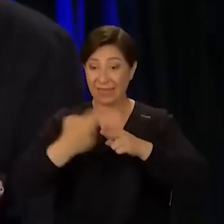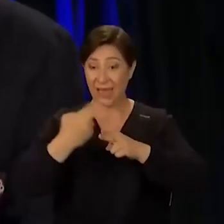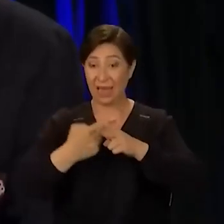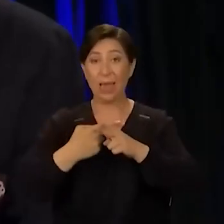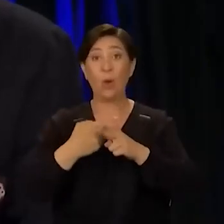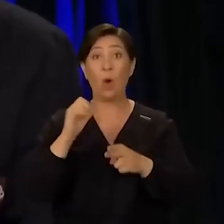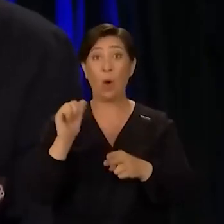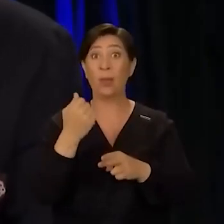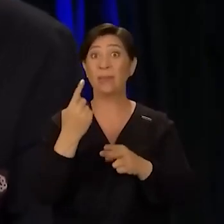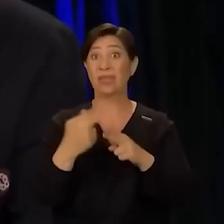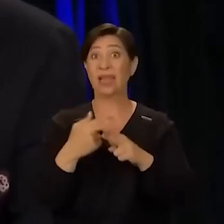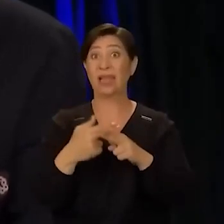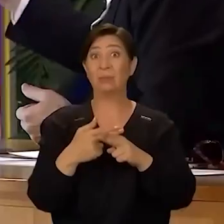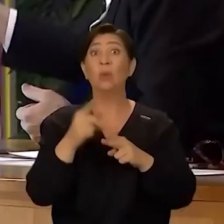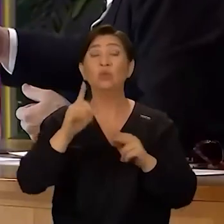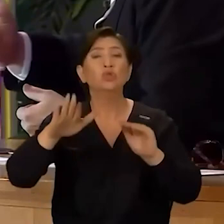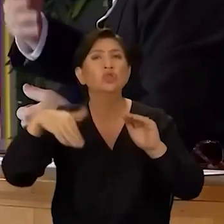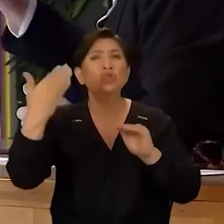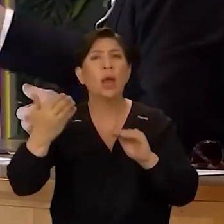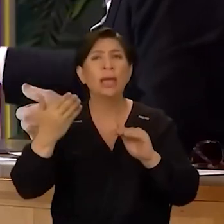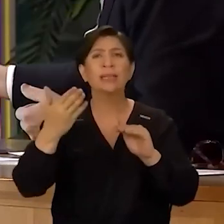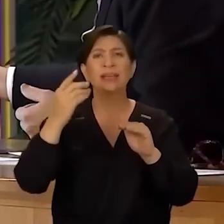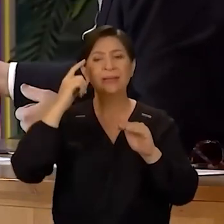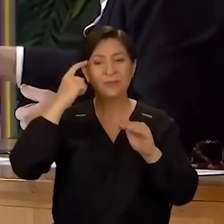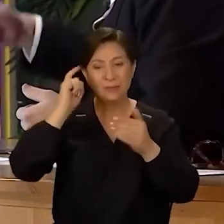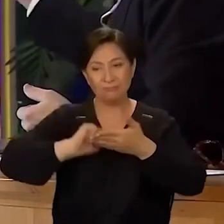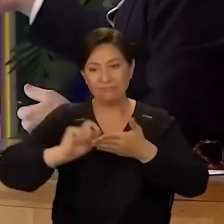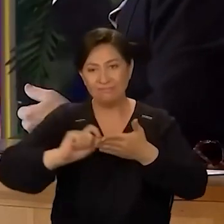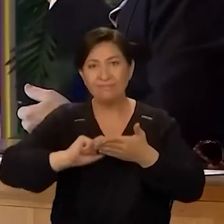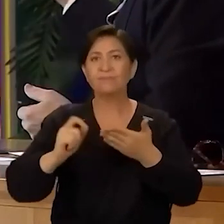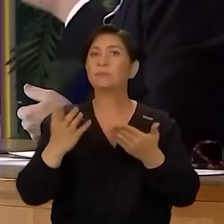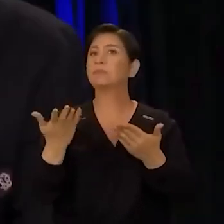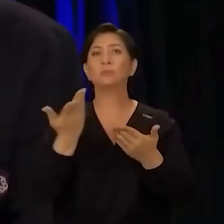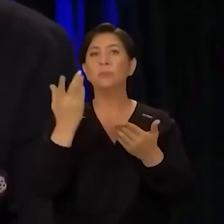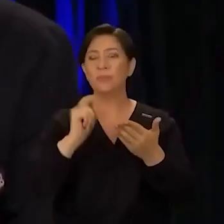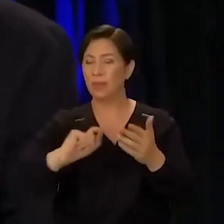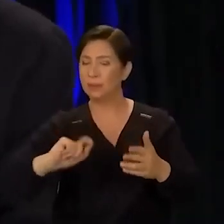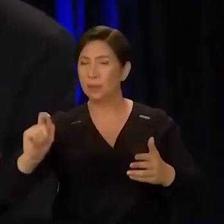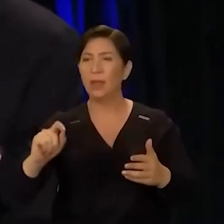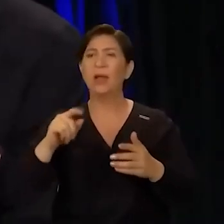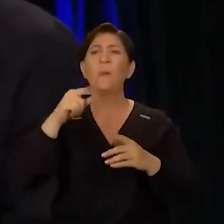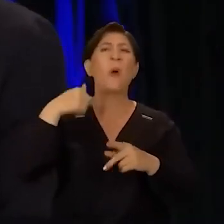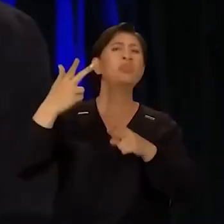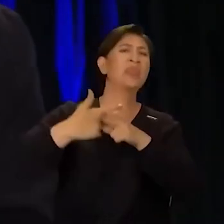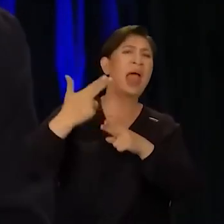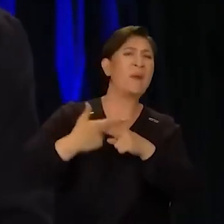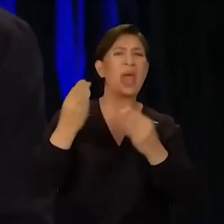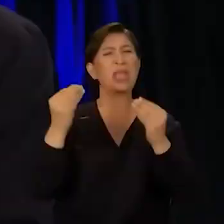önemli bir deneyim. Tabii bunu sonradan işte antoloji yazanlar, efendim sonradan kalem oynatanlar falan, efendim o deneyimde ona çok iyi gelmişti falan